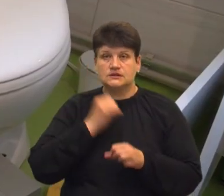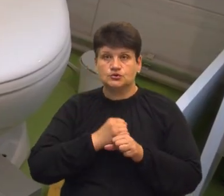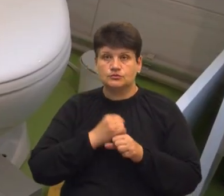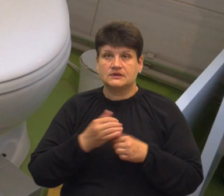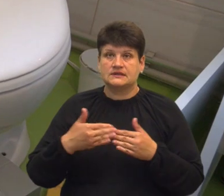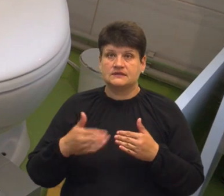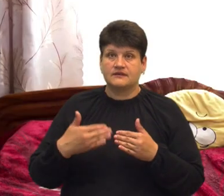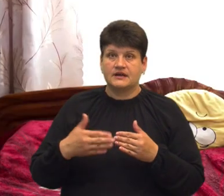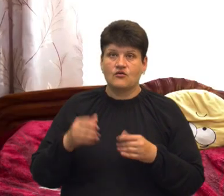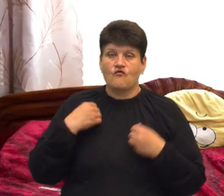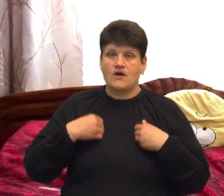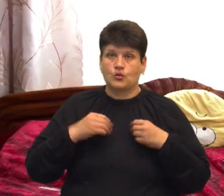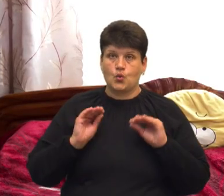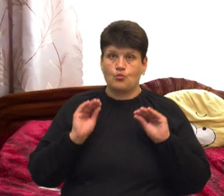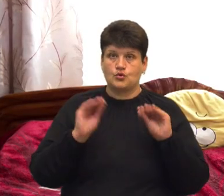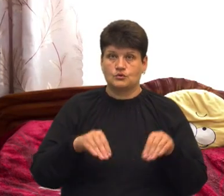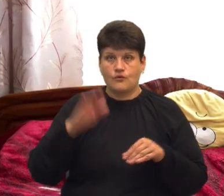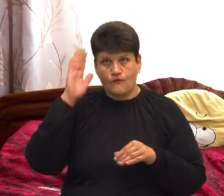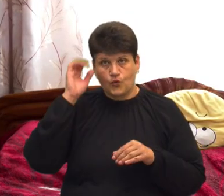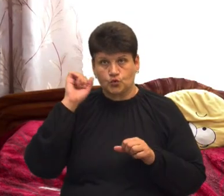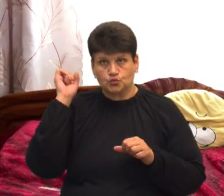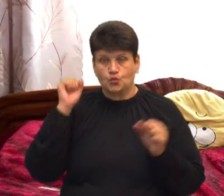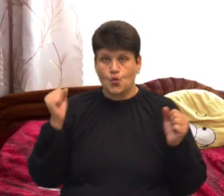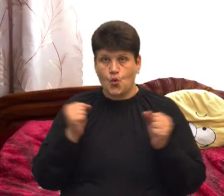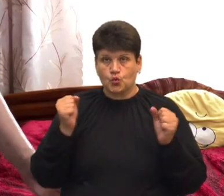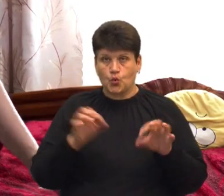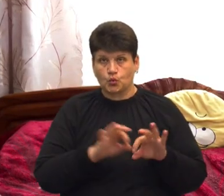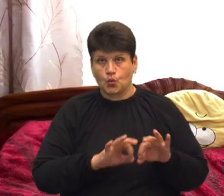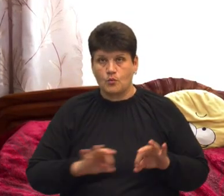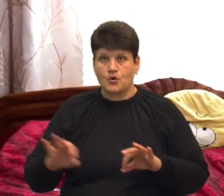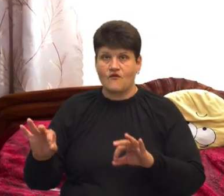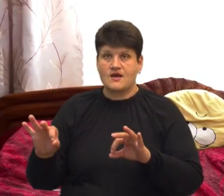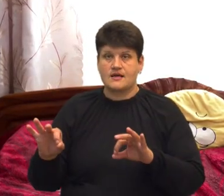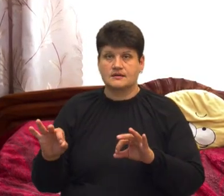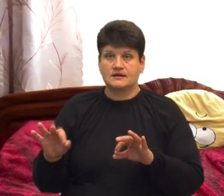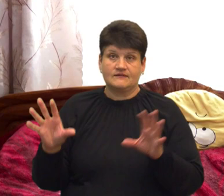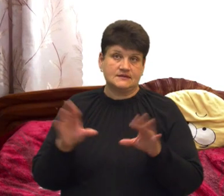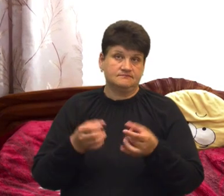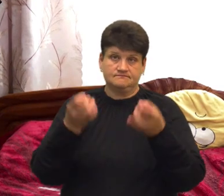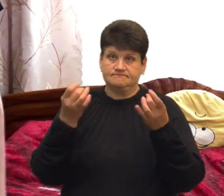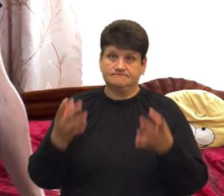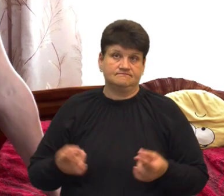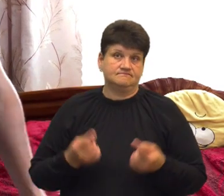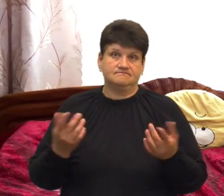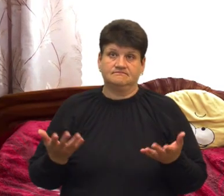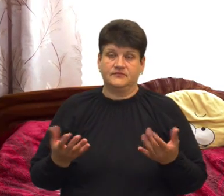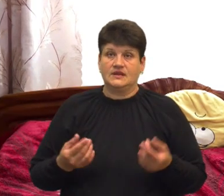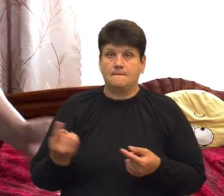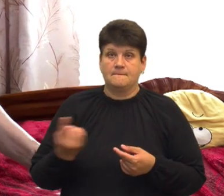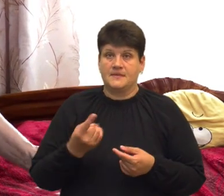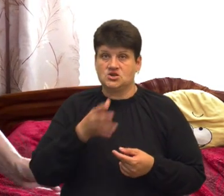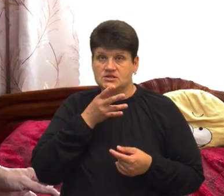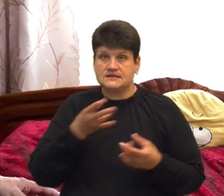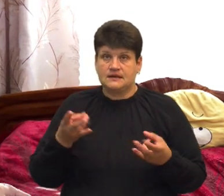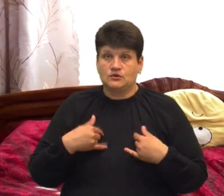ванну поставили, воду холодну провели. Таке саме елементарне, що нам на перше час треба, бо в нас тут,